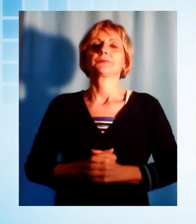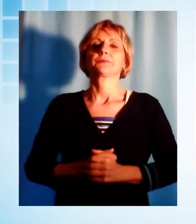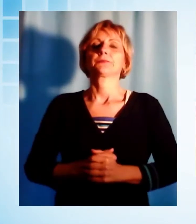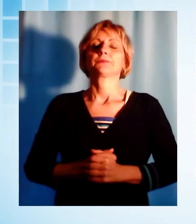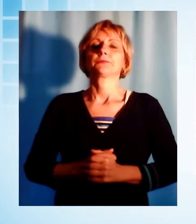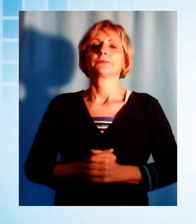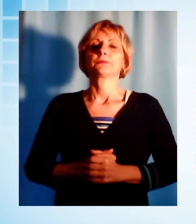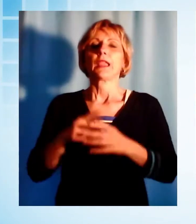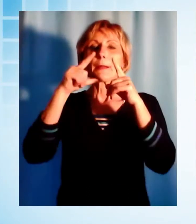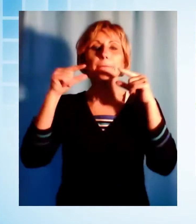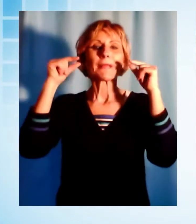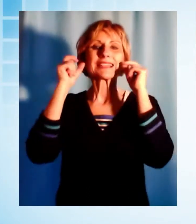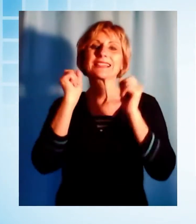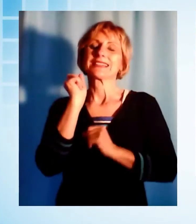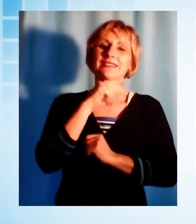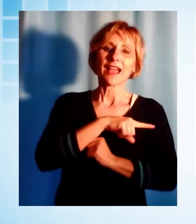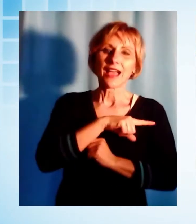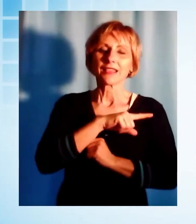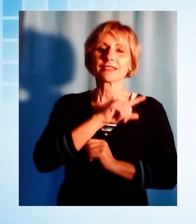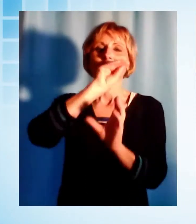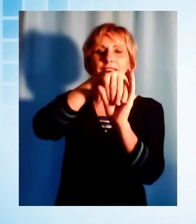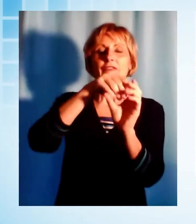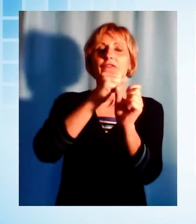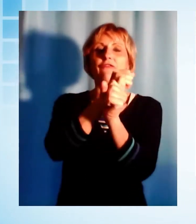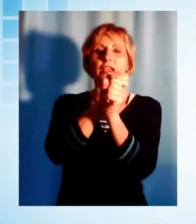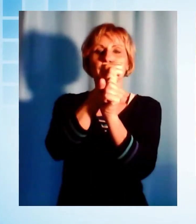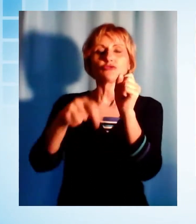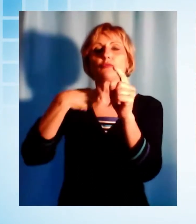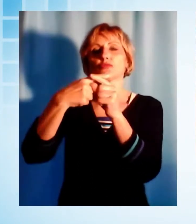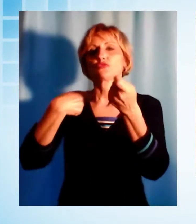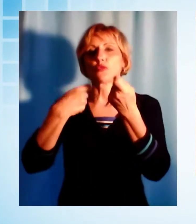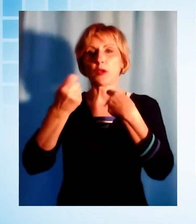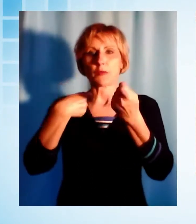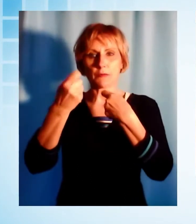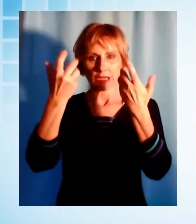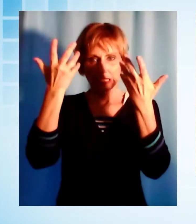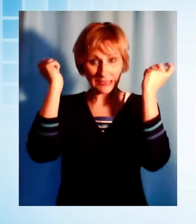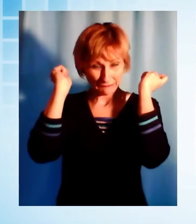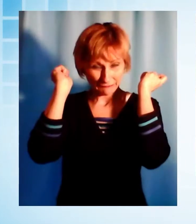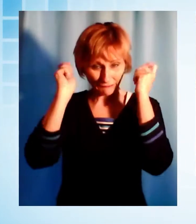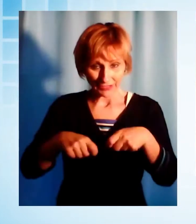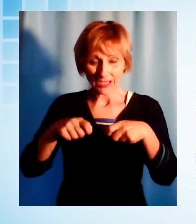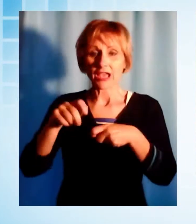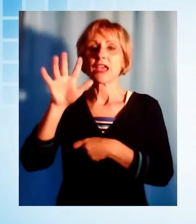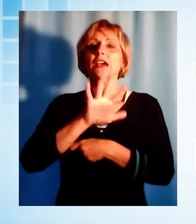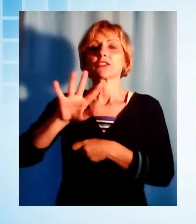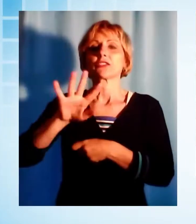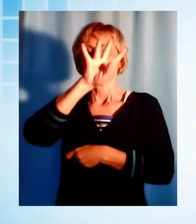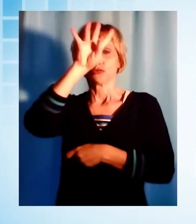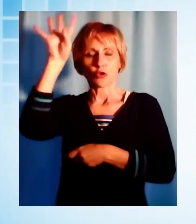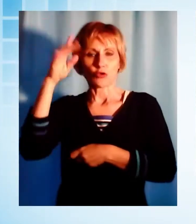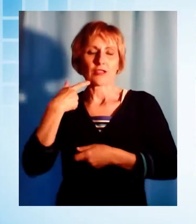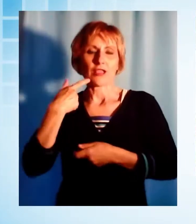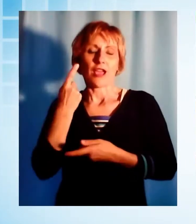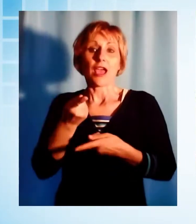Mascherine gratuite in farmacia e supermercati, i dispositivi messi a disposizione dalla regione, sono adesso reperibili